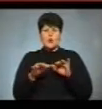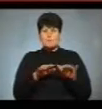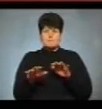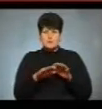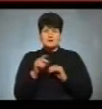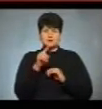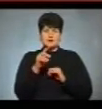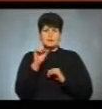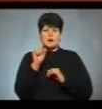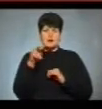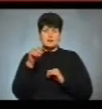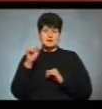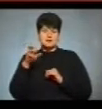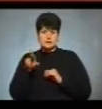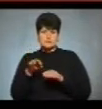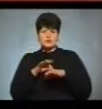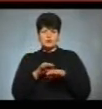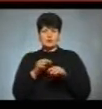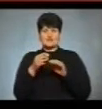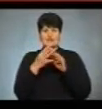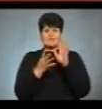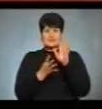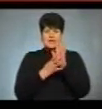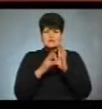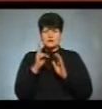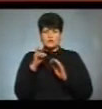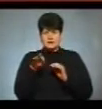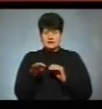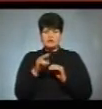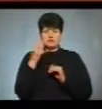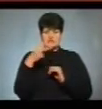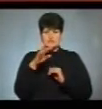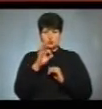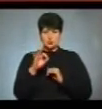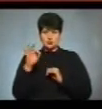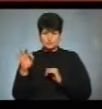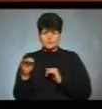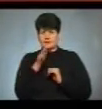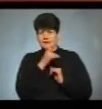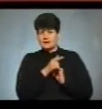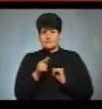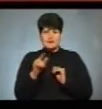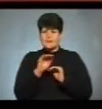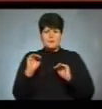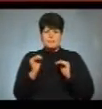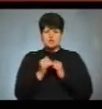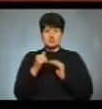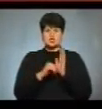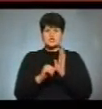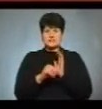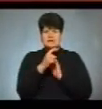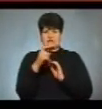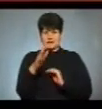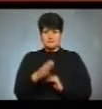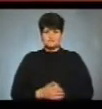перед другим туром 19 квітня о 20.00. Тривалість ефіру не менше, ніж 60 хвилин. Дивимося